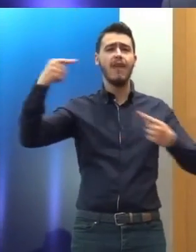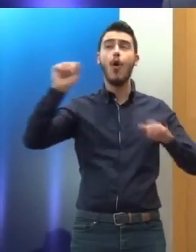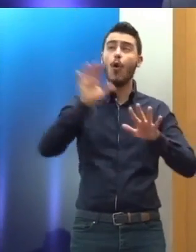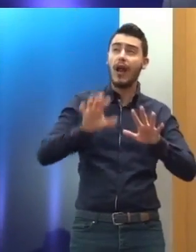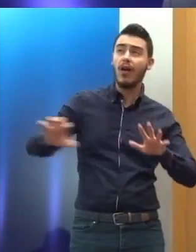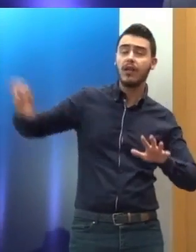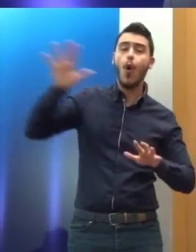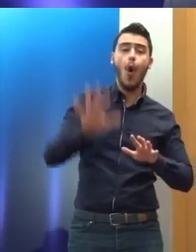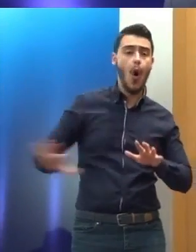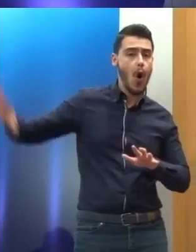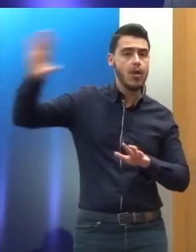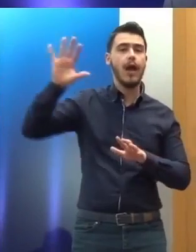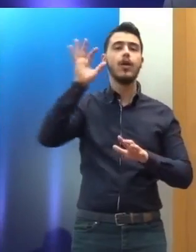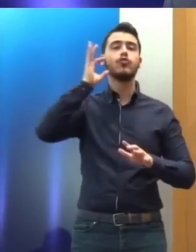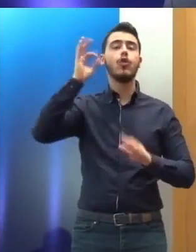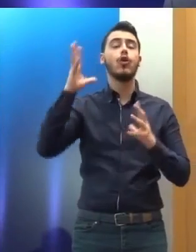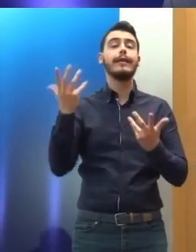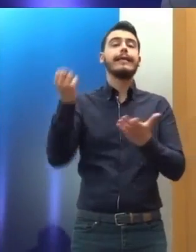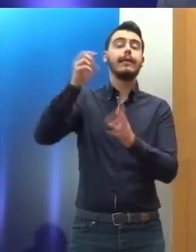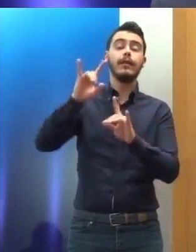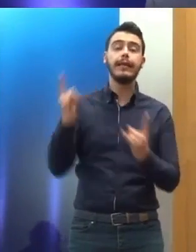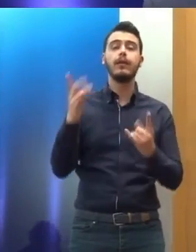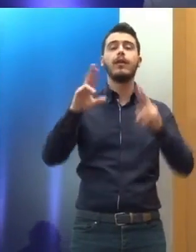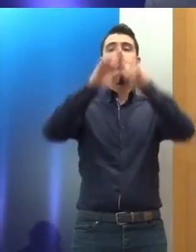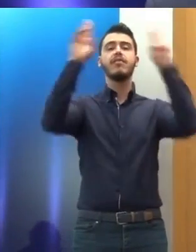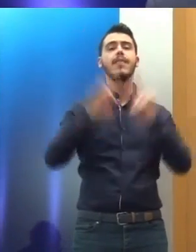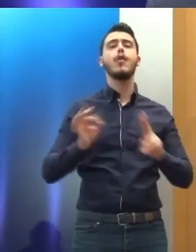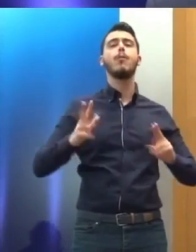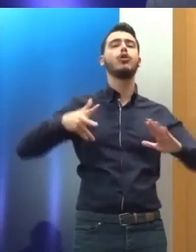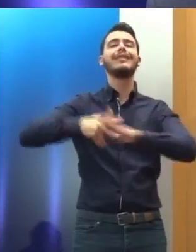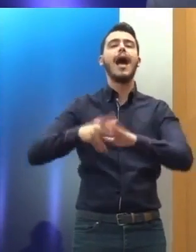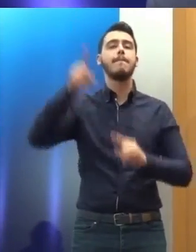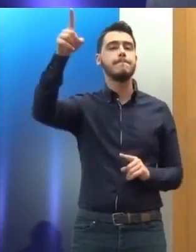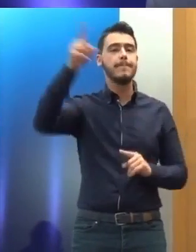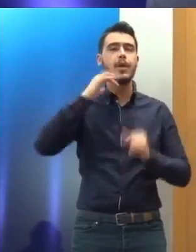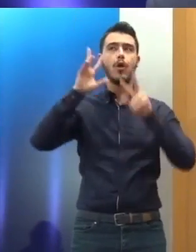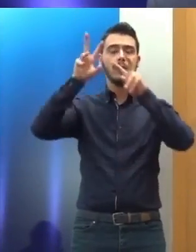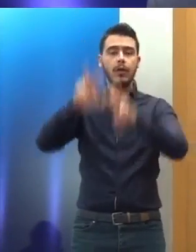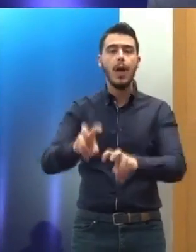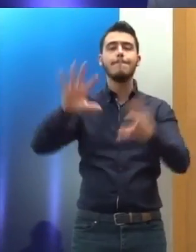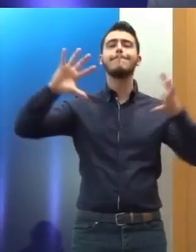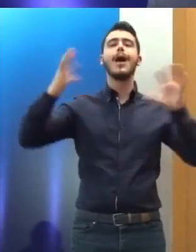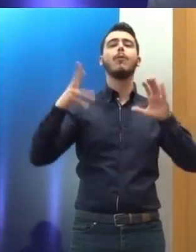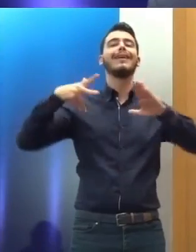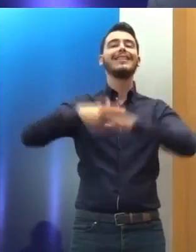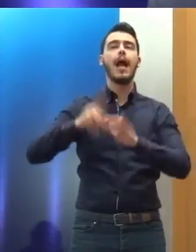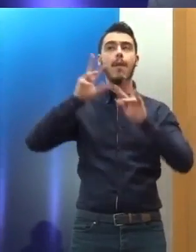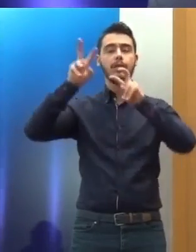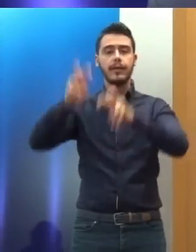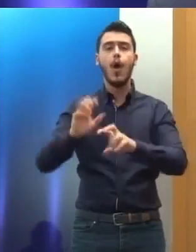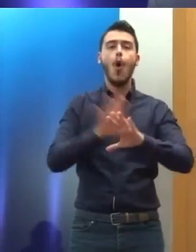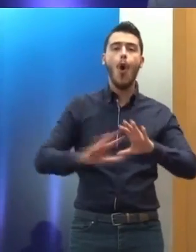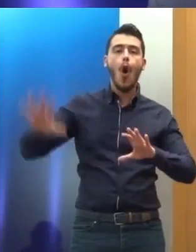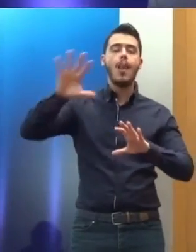δικαιωμάτων αλλά και οι διεθνείς χρηματομπισθοτικοί οργανισμοί όπως το Διεθνείς Μονισματικό Ταμοιό και η Παγκόσμια Τράπεζα που μπορεί να μην είναι